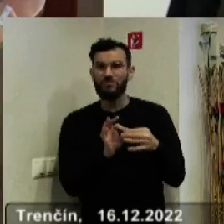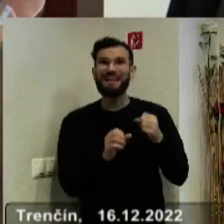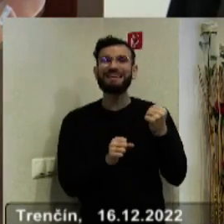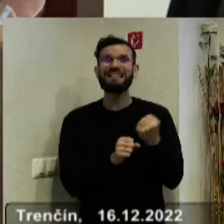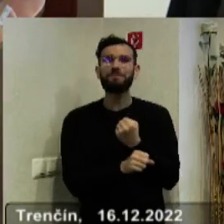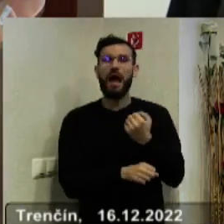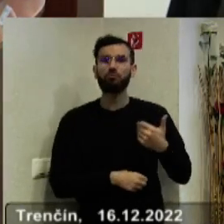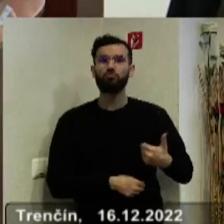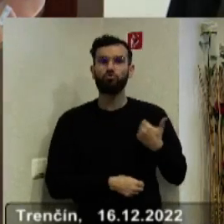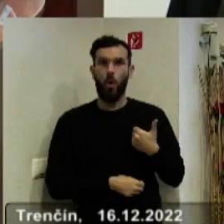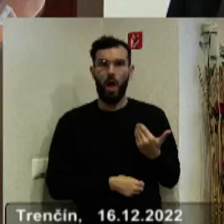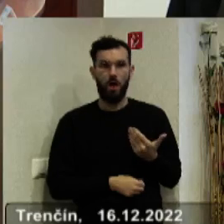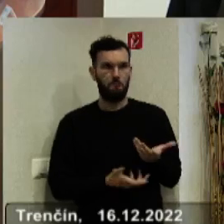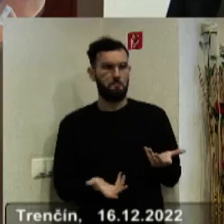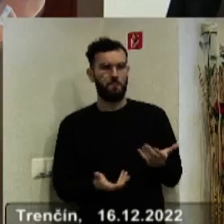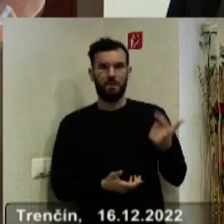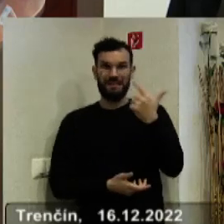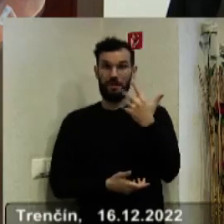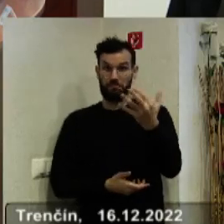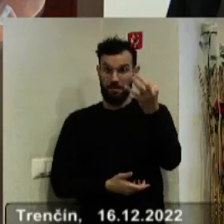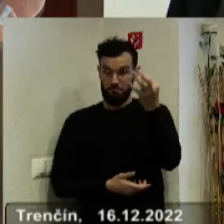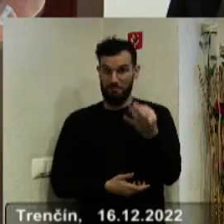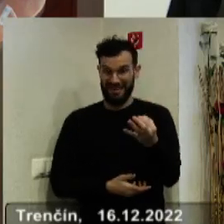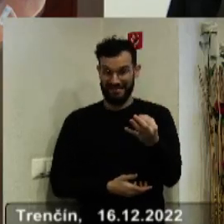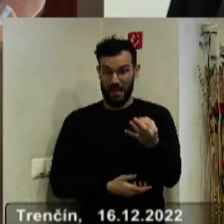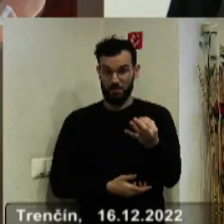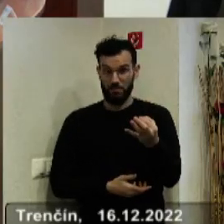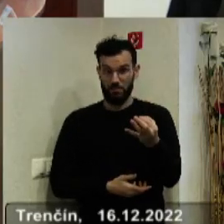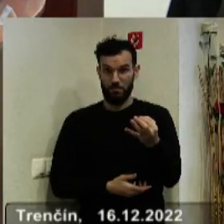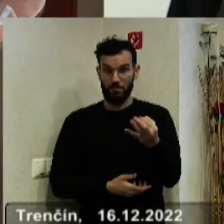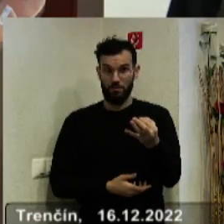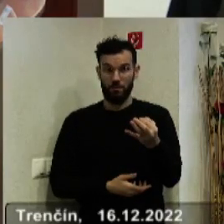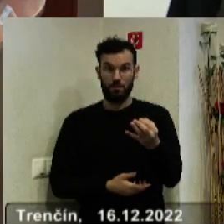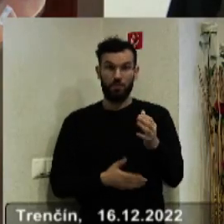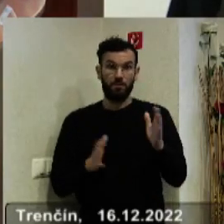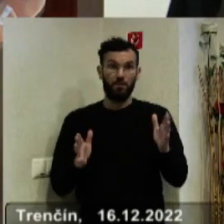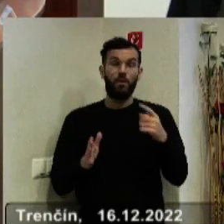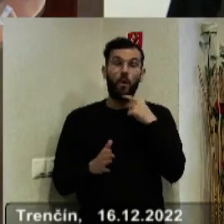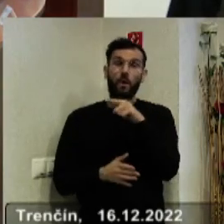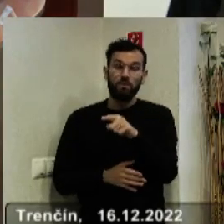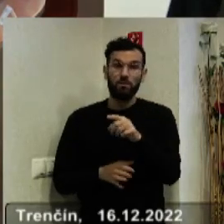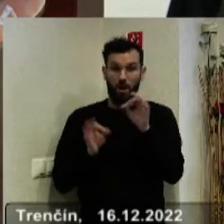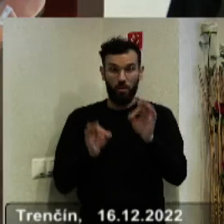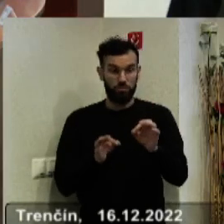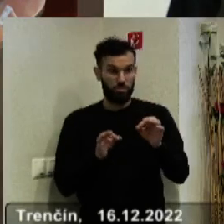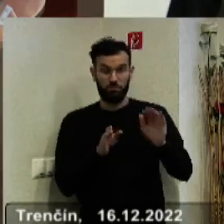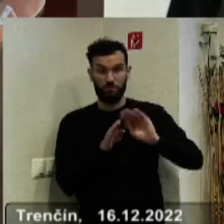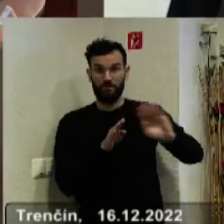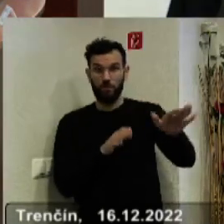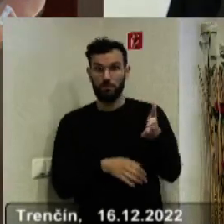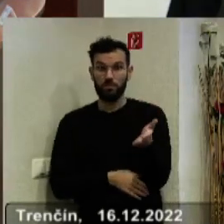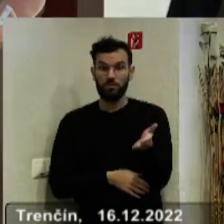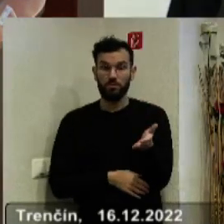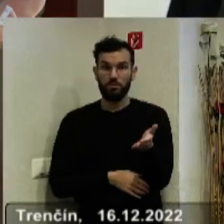napríklad. Takže je taká spravodlivá, že 25 % populácie, lebo 20 detí je v gymnáziách a 5 % je v 8 ročných, je mimo toho.